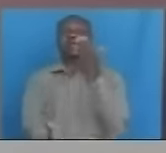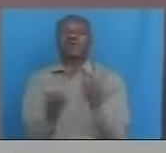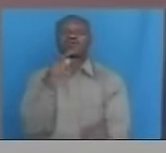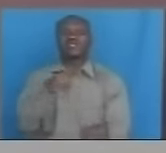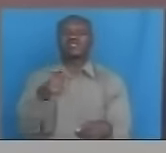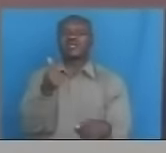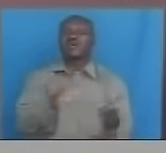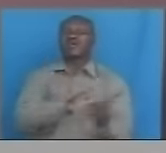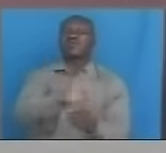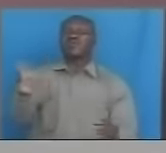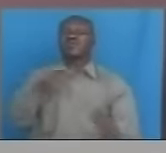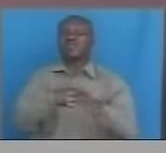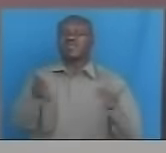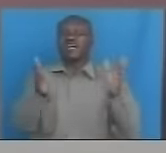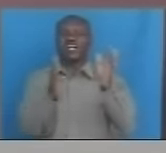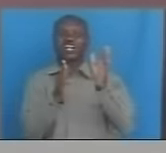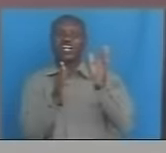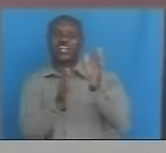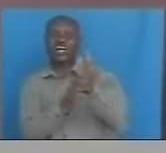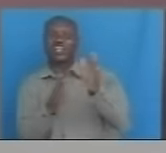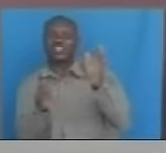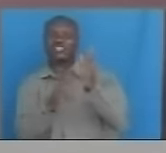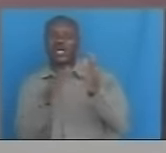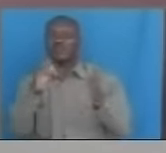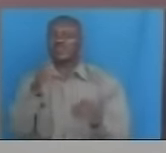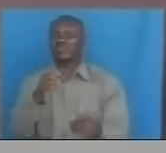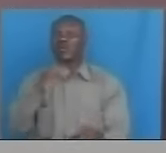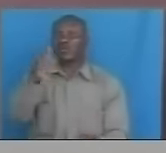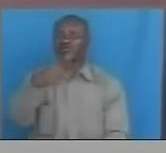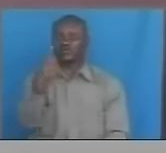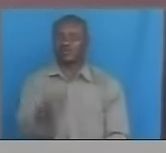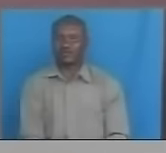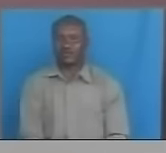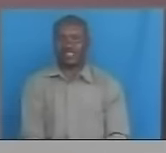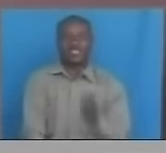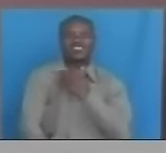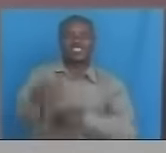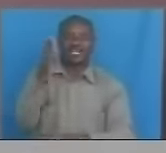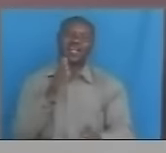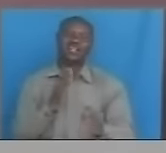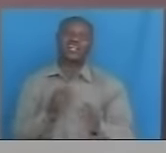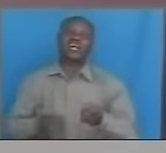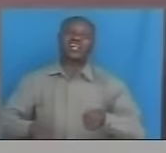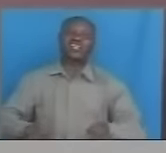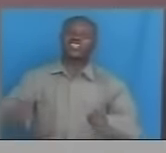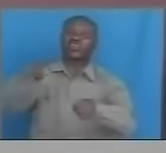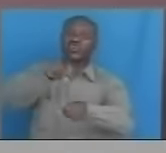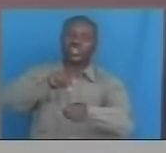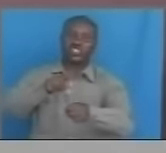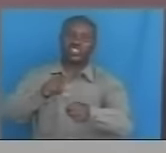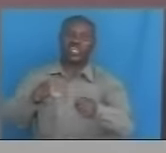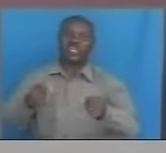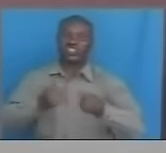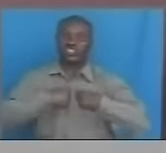shiringi bilioni mianane na sabini kwa muezi Aitha serekali itaongeza jitiada za kuziba mianya ya ukwepaji kodi